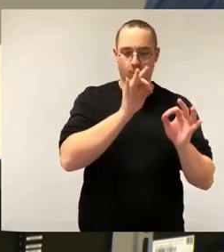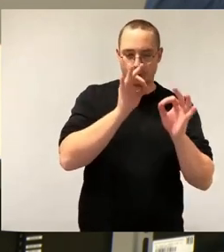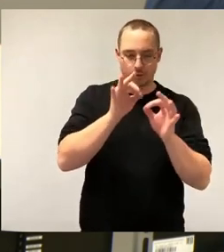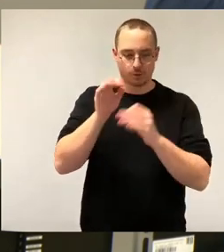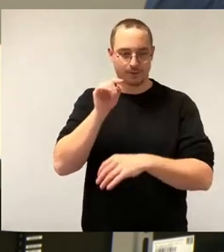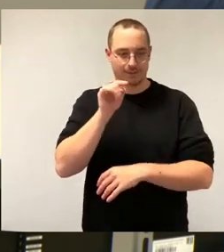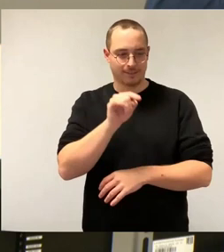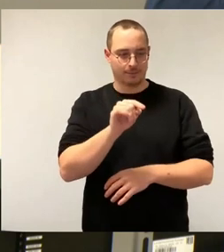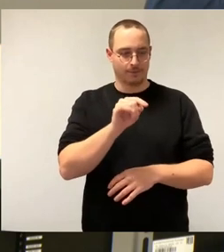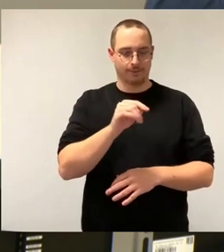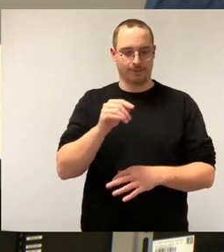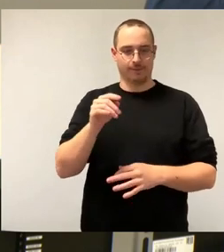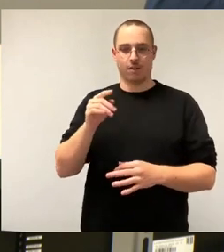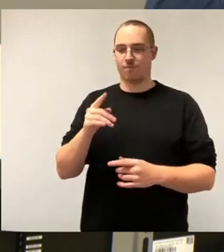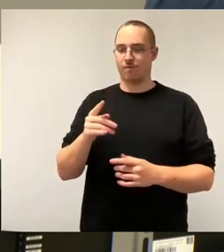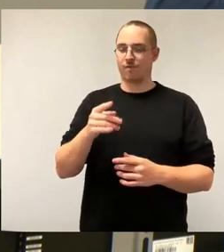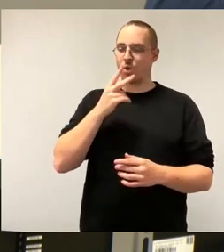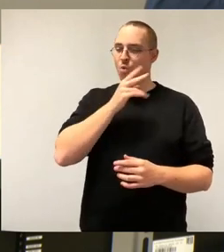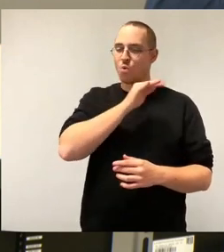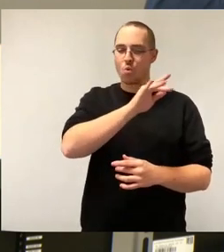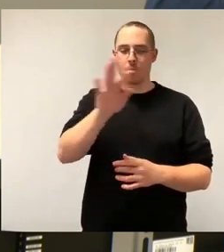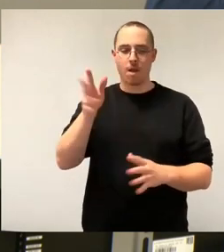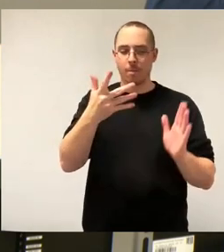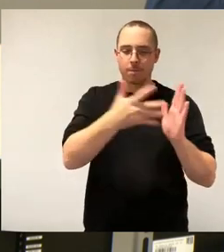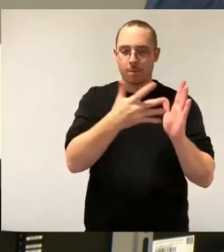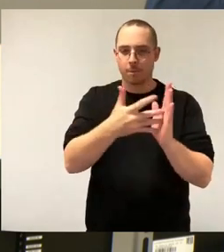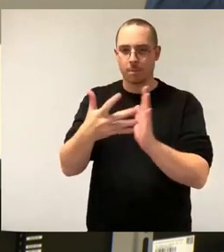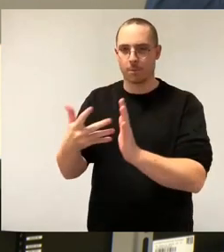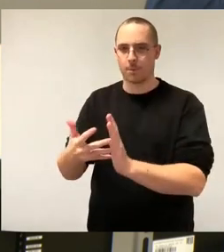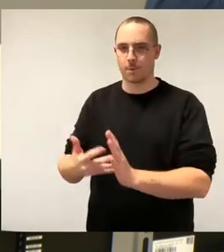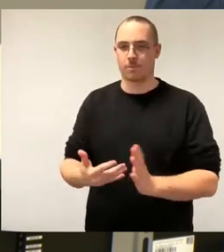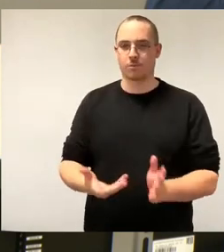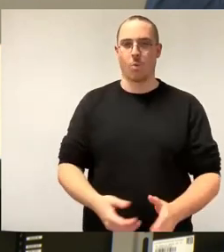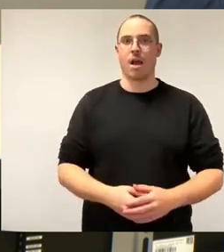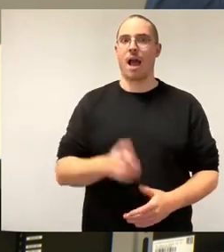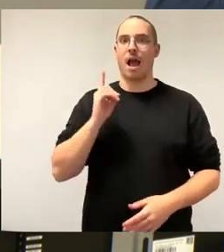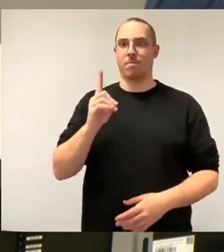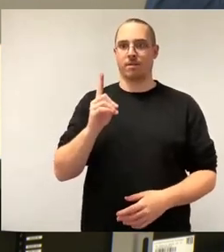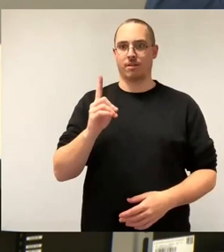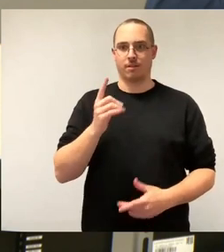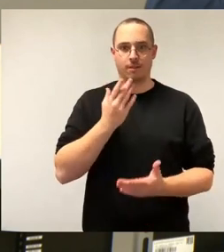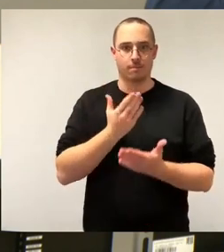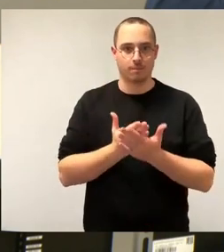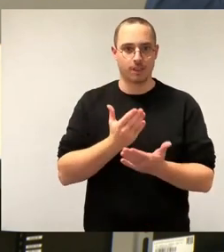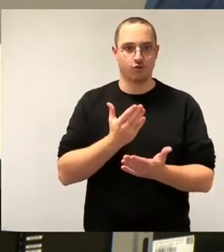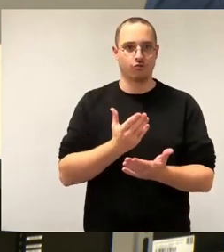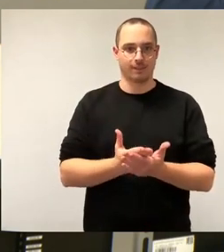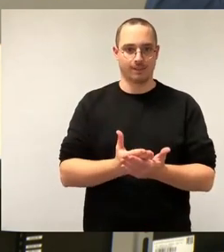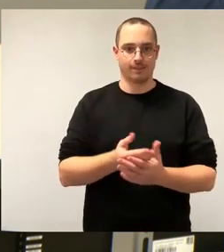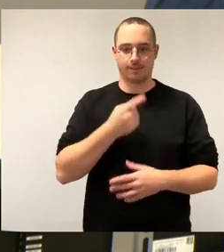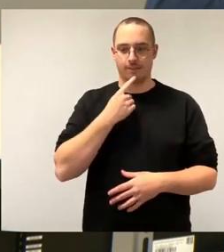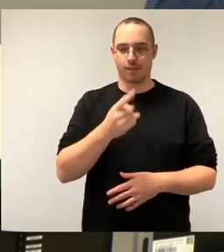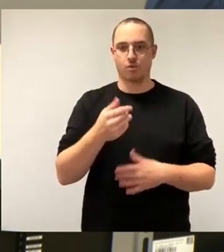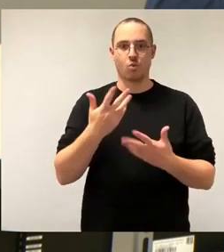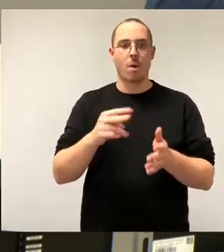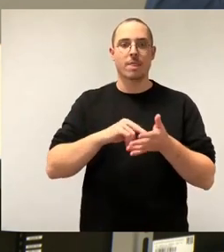irgendwo zu lesen. Was aber nicht richtig ist, ist eine Legende, die gestrickt wird, nämlich die Legende von der mangelnden Leistungsfähigkeit der technischen